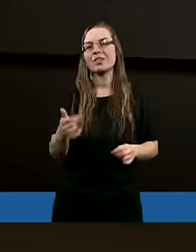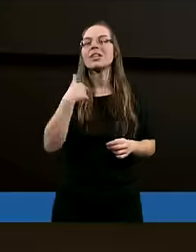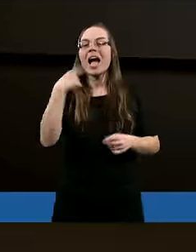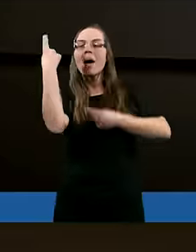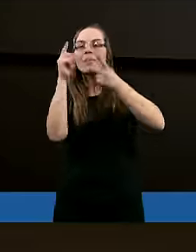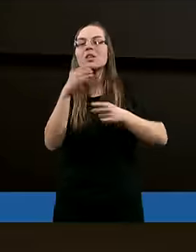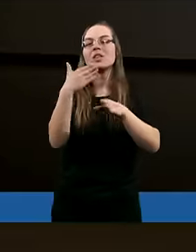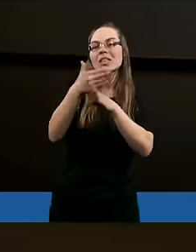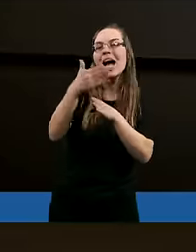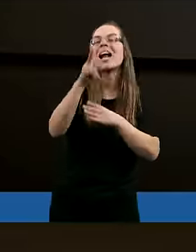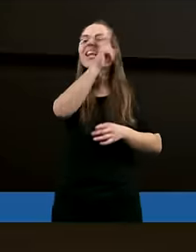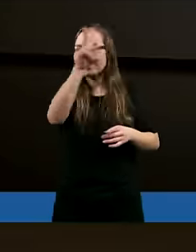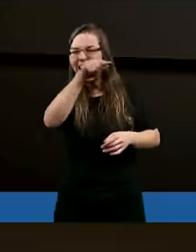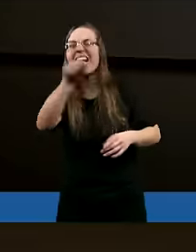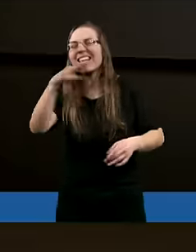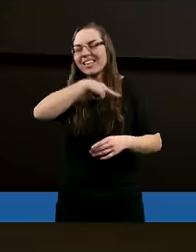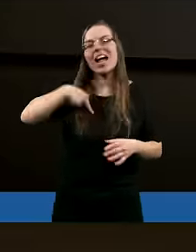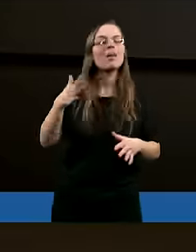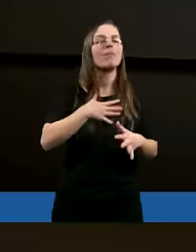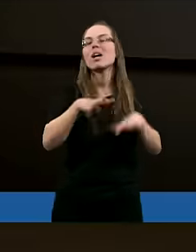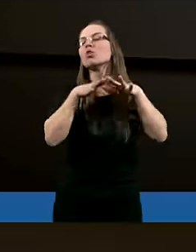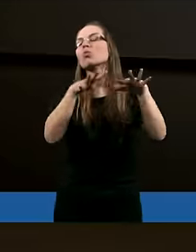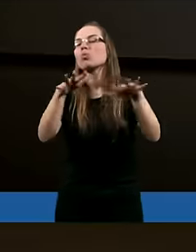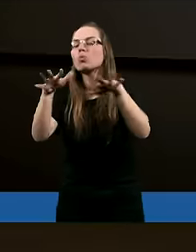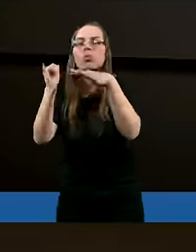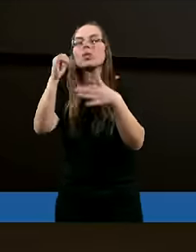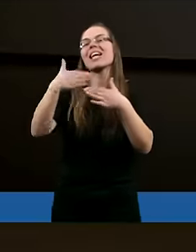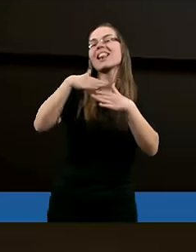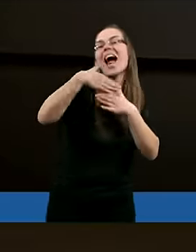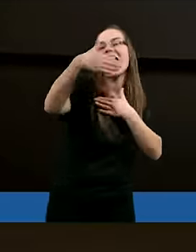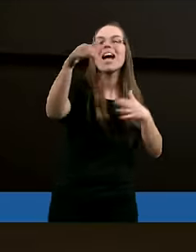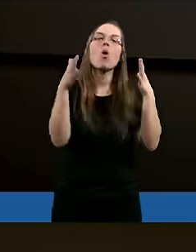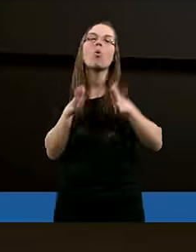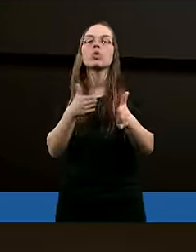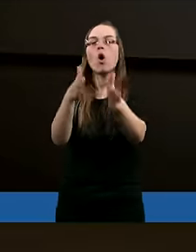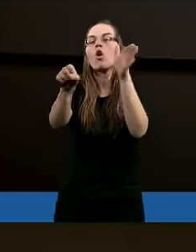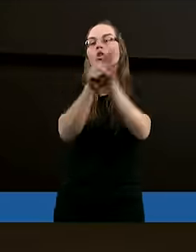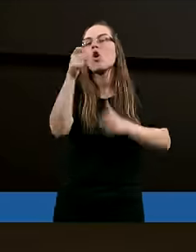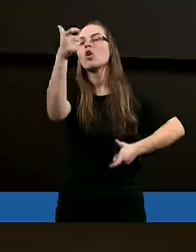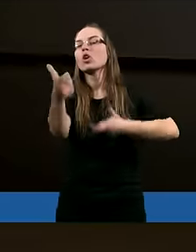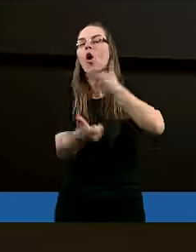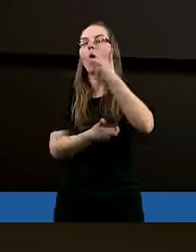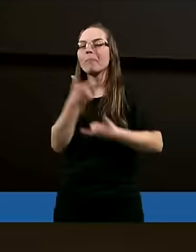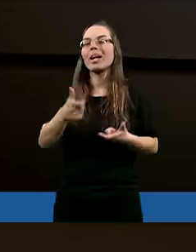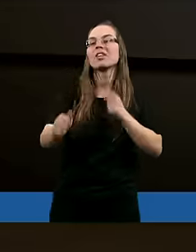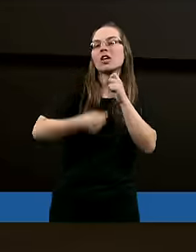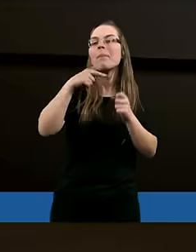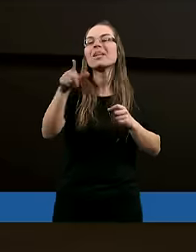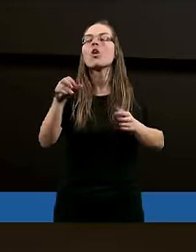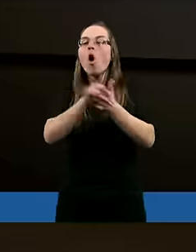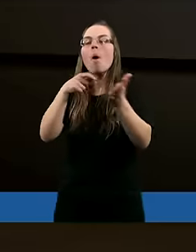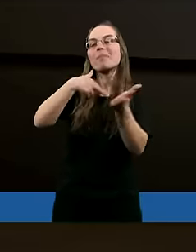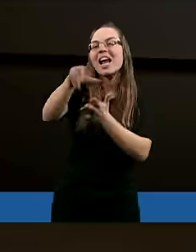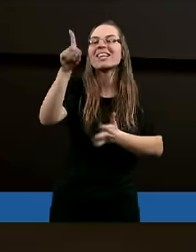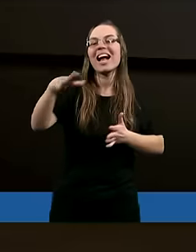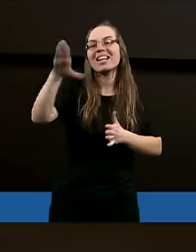Ja myślę, że my dalej, każdy z nas ma jeszcze dużą, daleką drogę do zrobienia, może nie do zrobienia, do